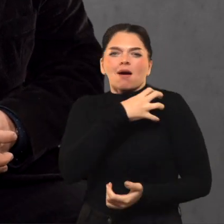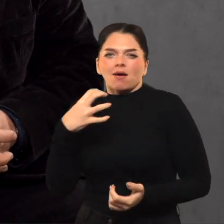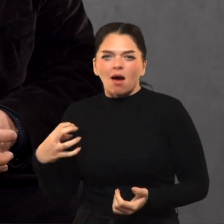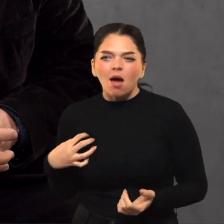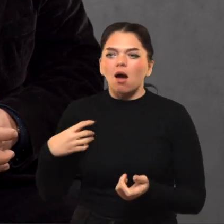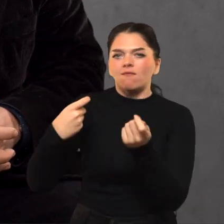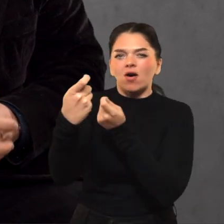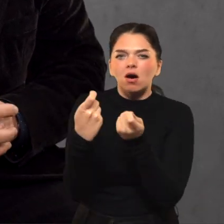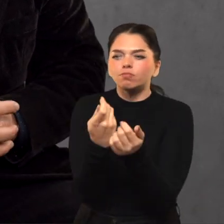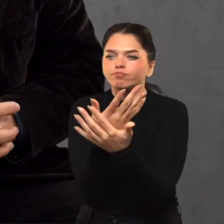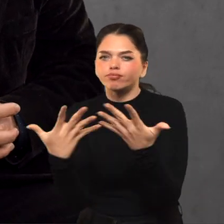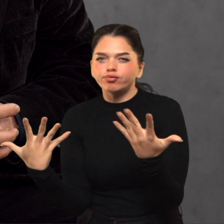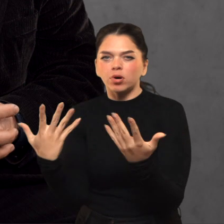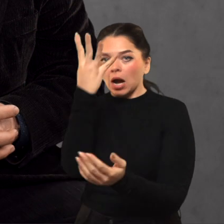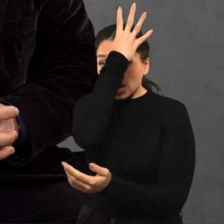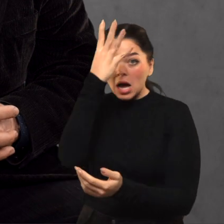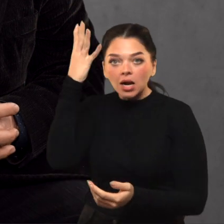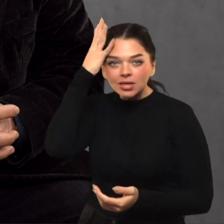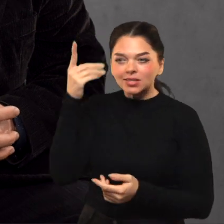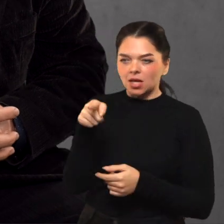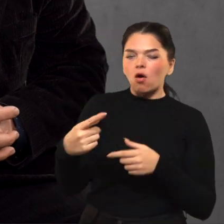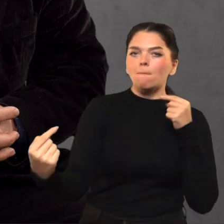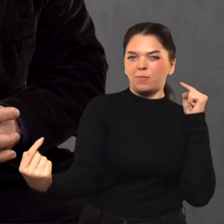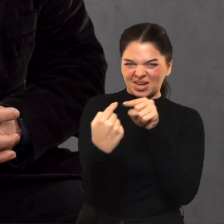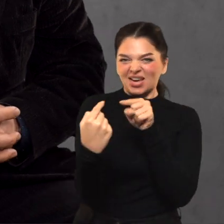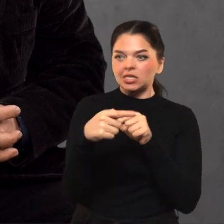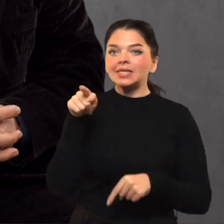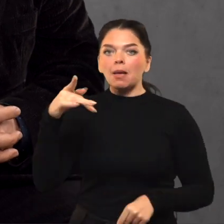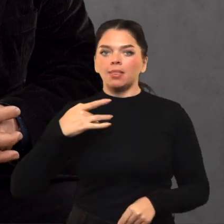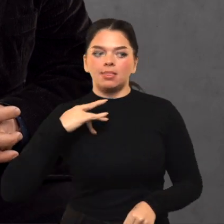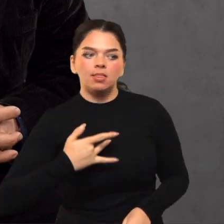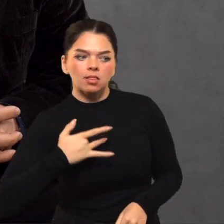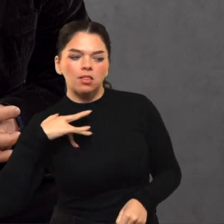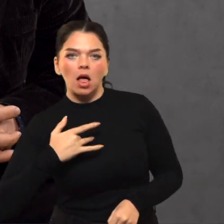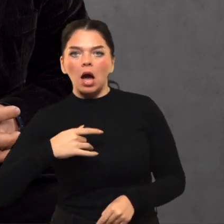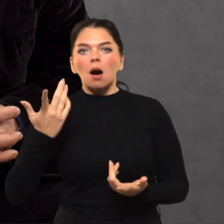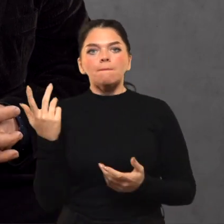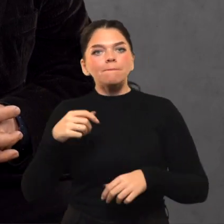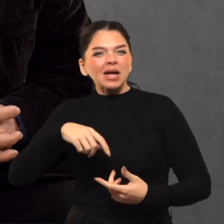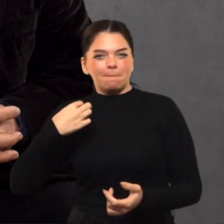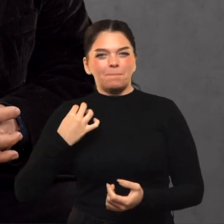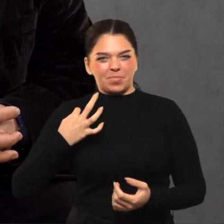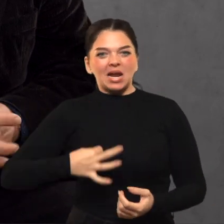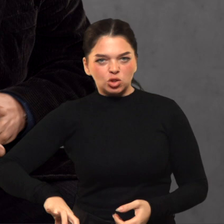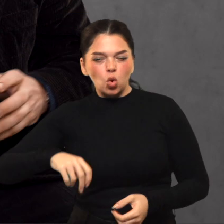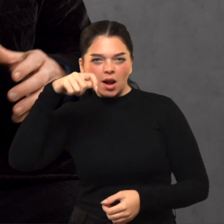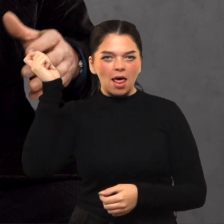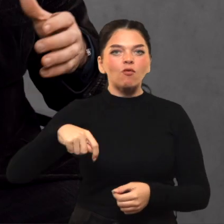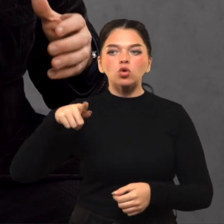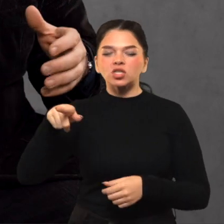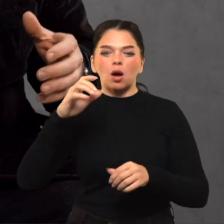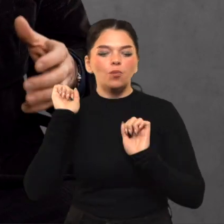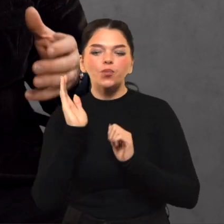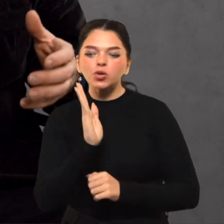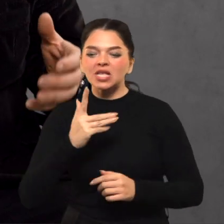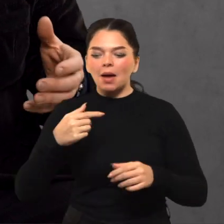imperijos ir karalystės, kurios iš esmės labai pergyvno, kad šitas prancūzų revoliucija gali sukelti tam tikrus maištus į